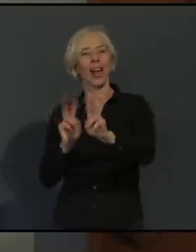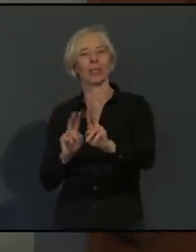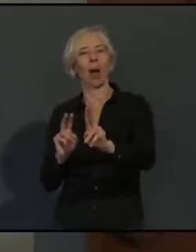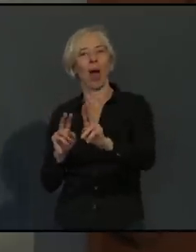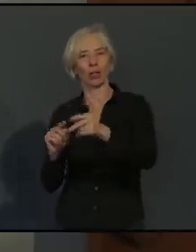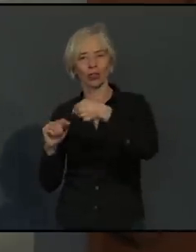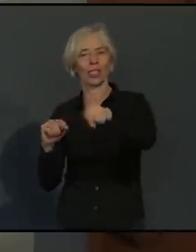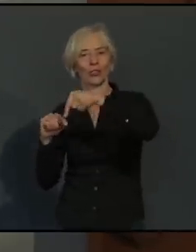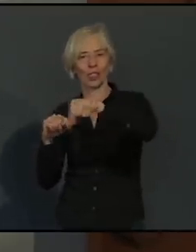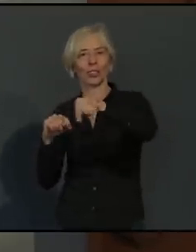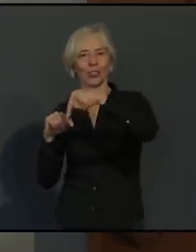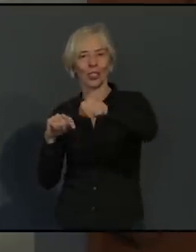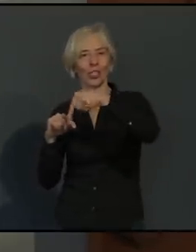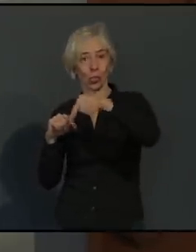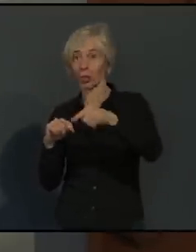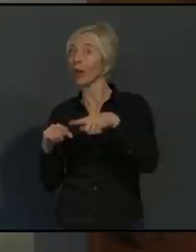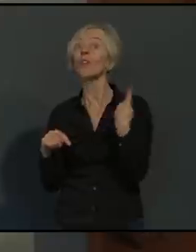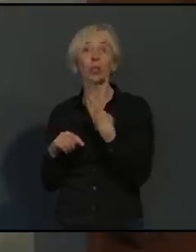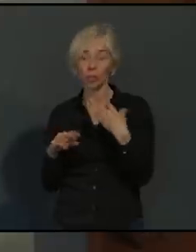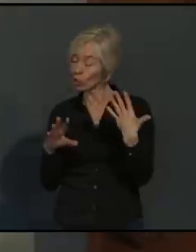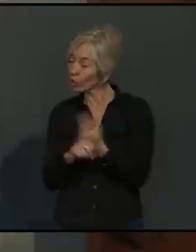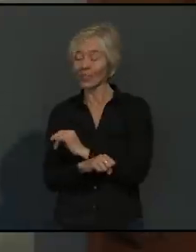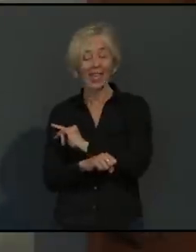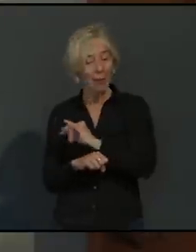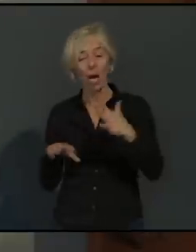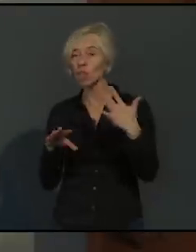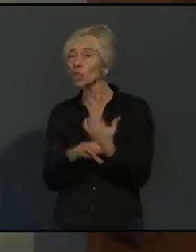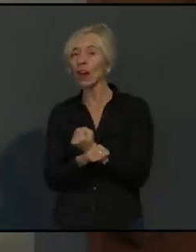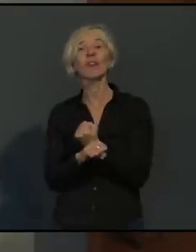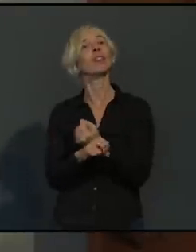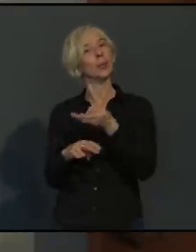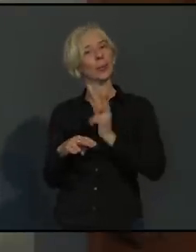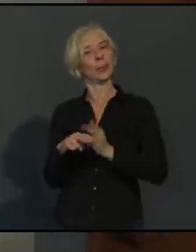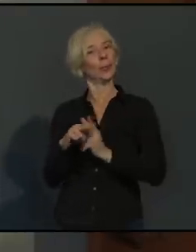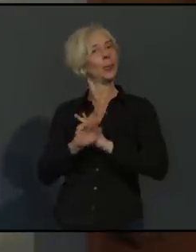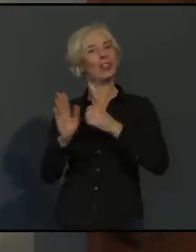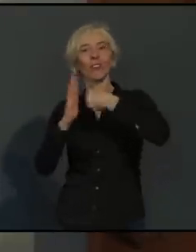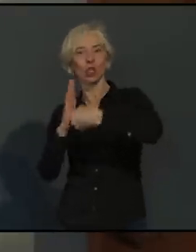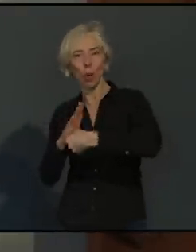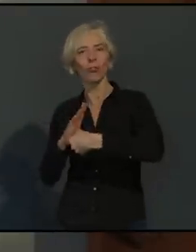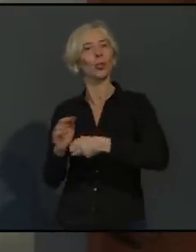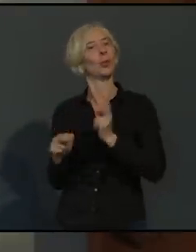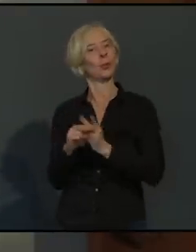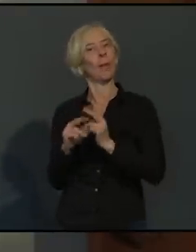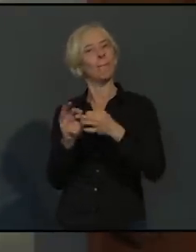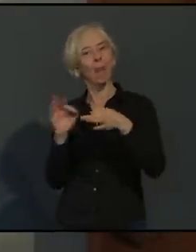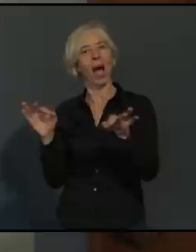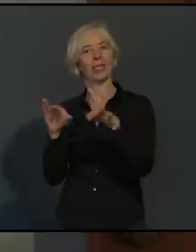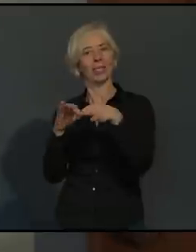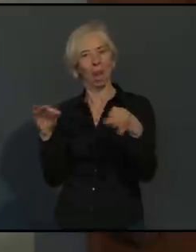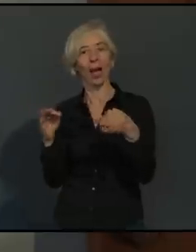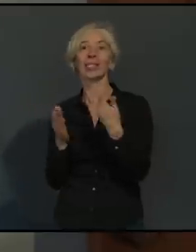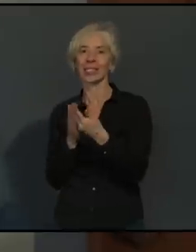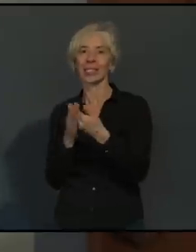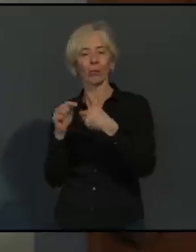zusehends immer die Fahrzeuge gleichmäßig befüllt zu haben. Da ist natürlich auch dieser